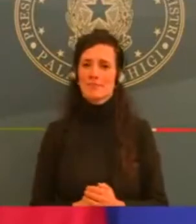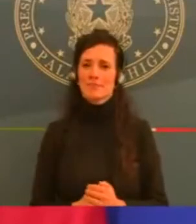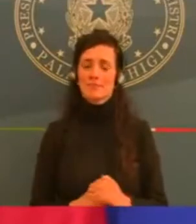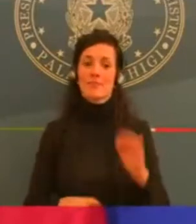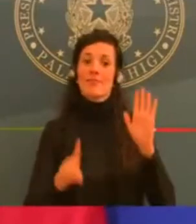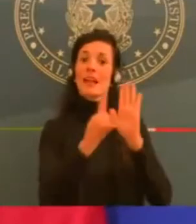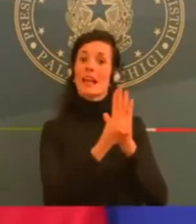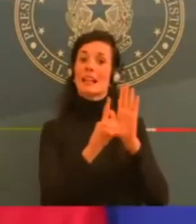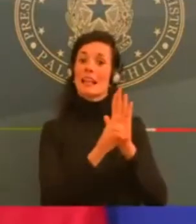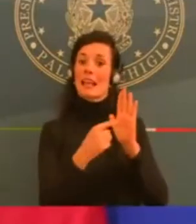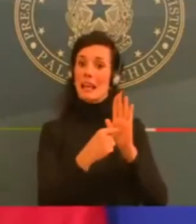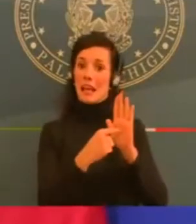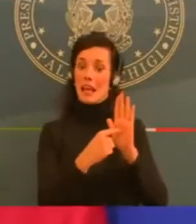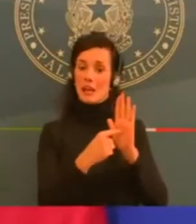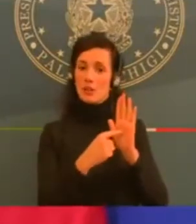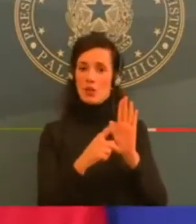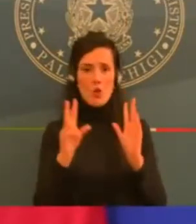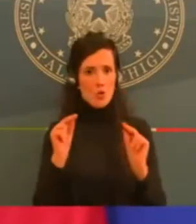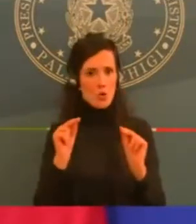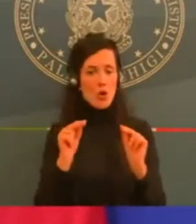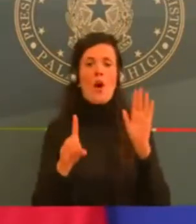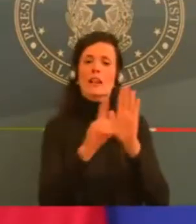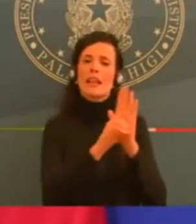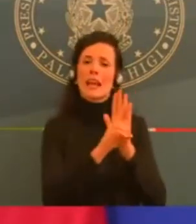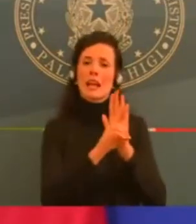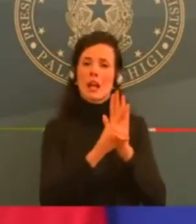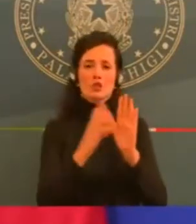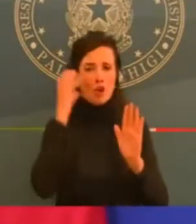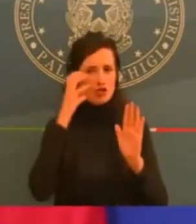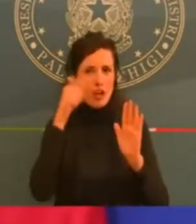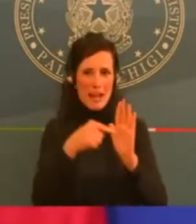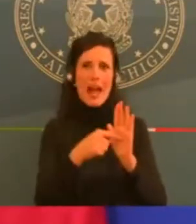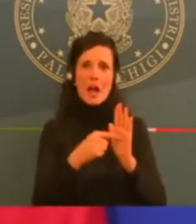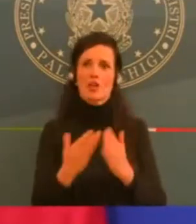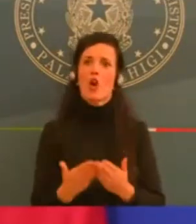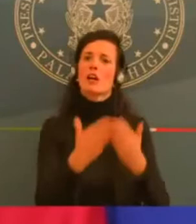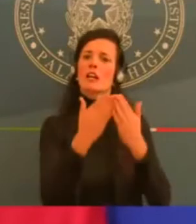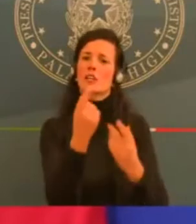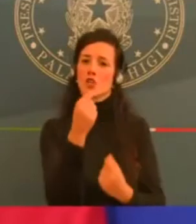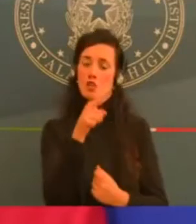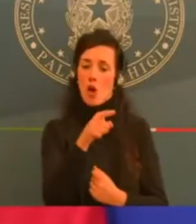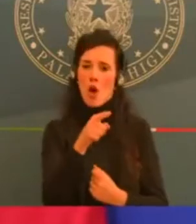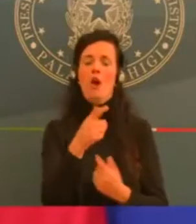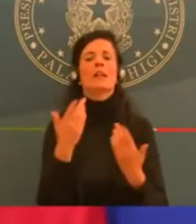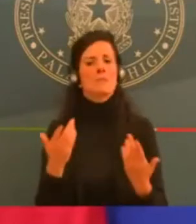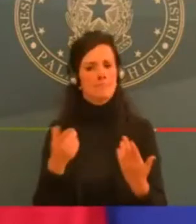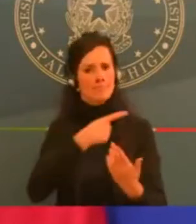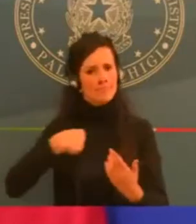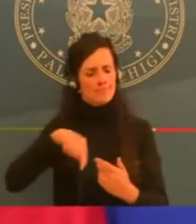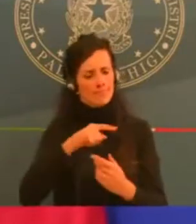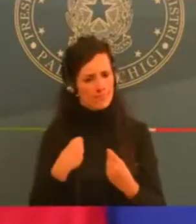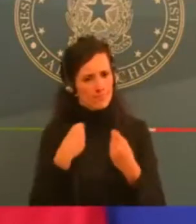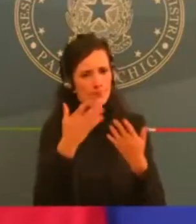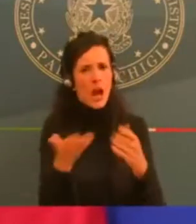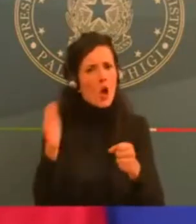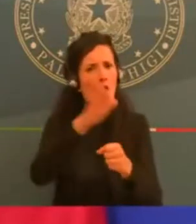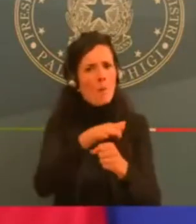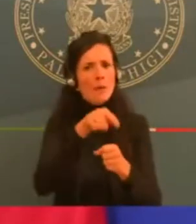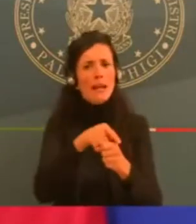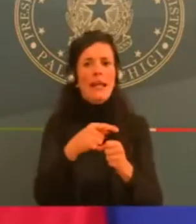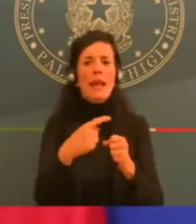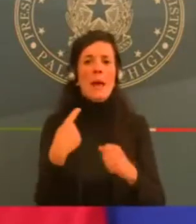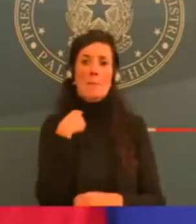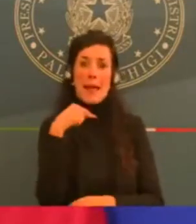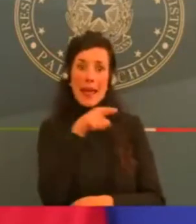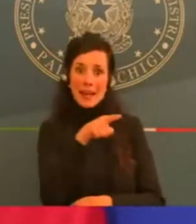perdite anche gli altri operatori su cui non possiamo intervenire in questi prossimi giorni, oltre quindi ai ristoranti e ai bar